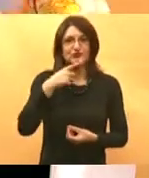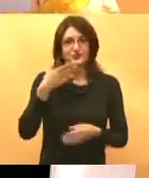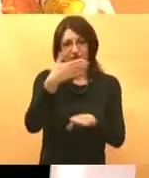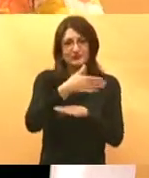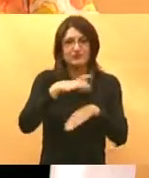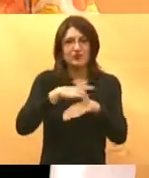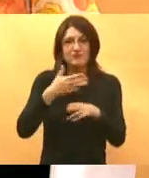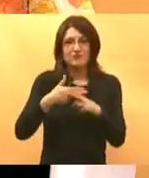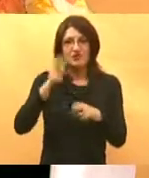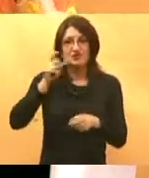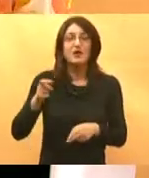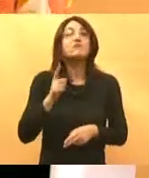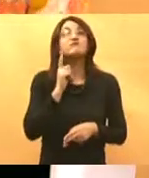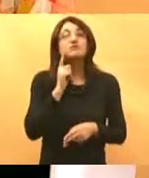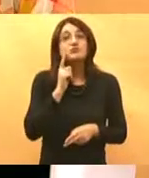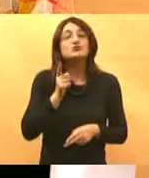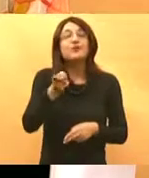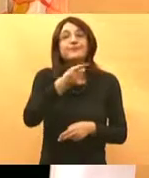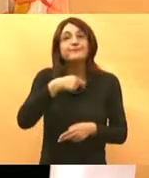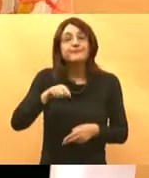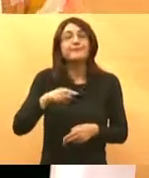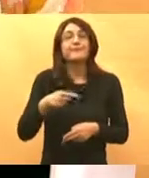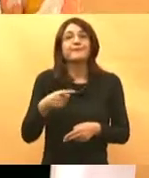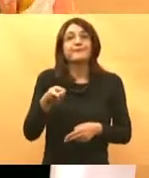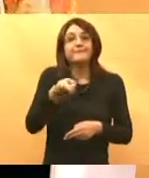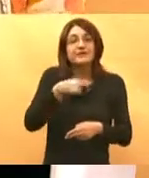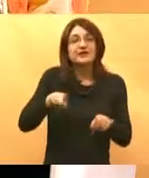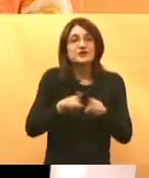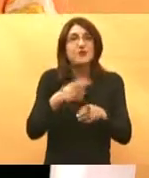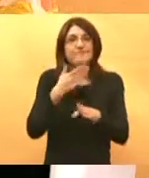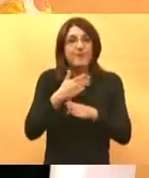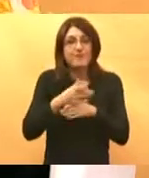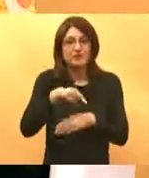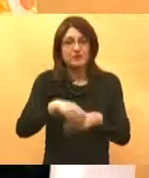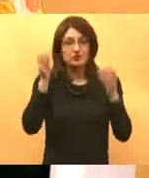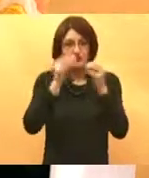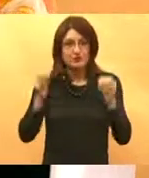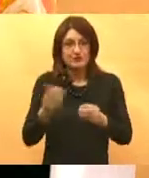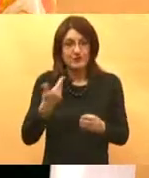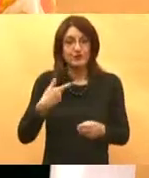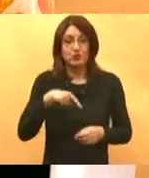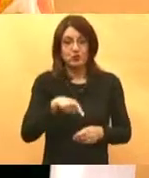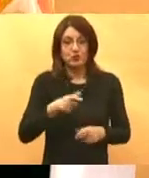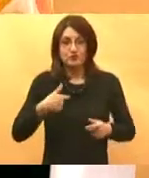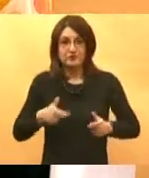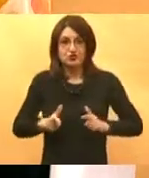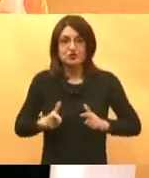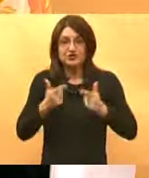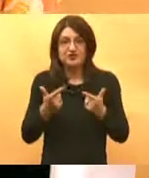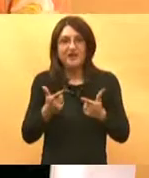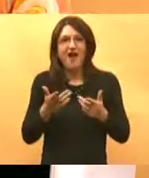probajmo i mi pomoć u sustavu u kojem živimo. Ja bih rekla, u sustavu u kojem živimo. Ako nema neka